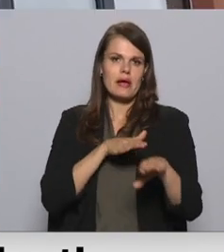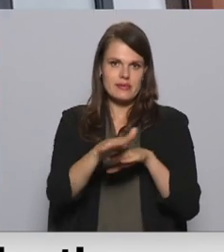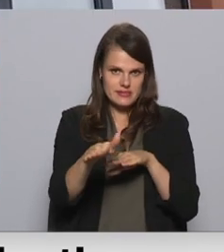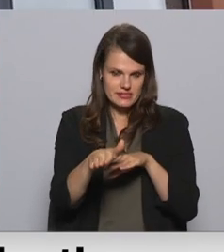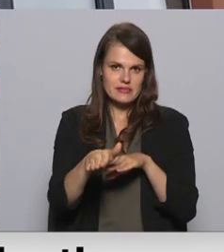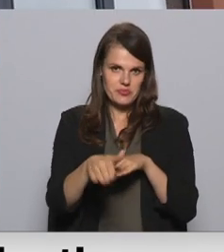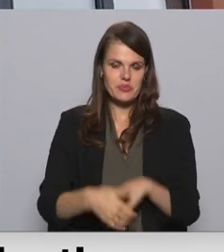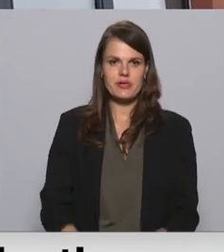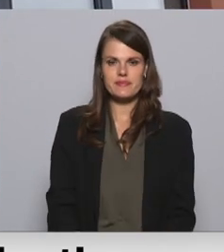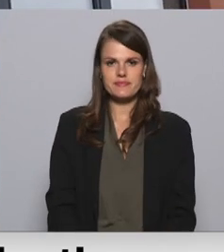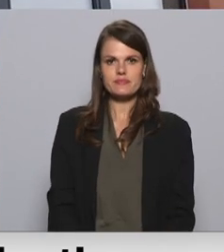Emīls Višķers, RTV.